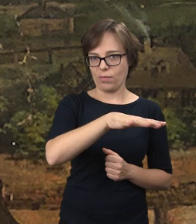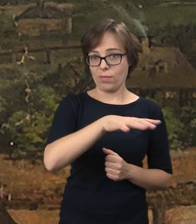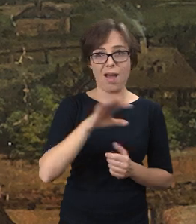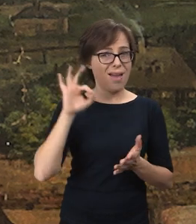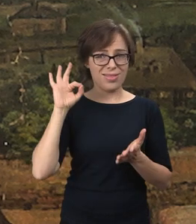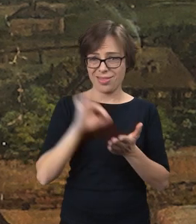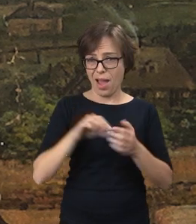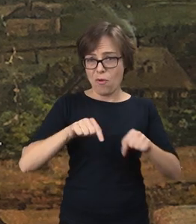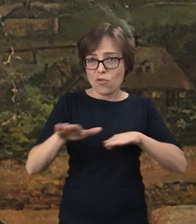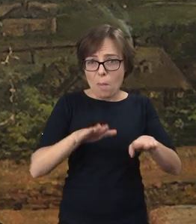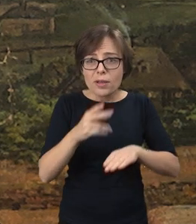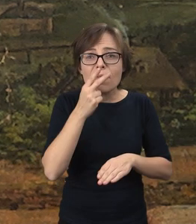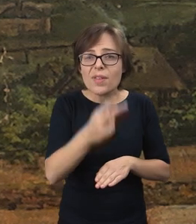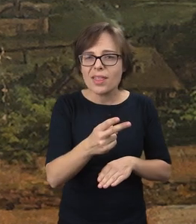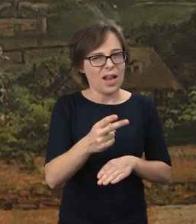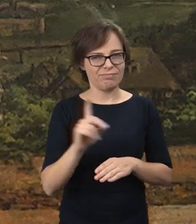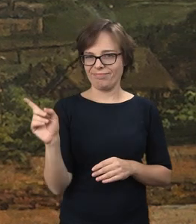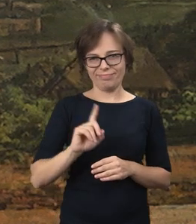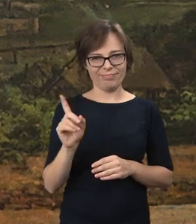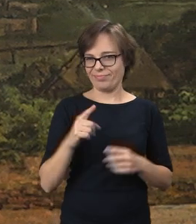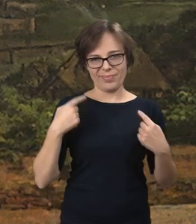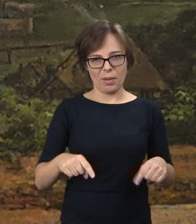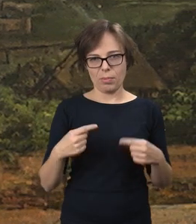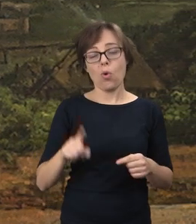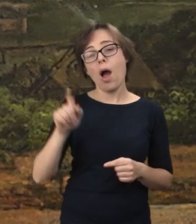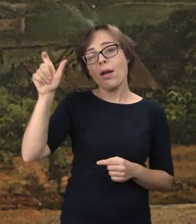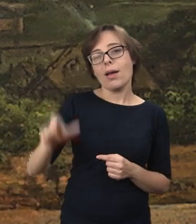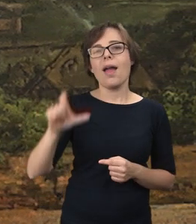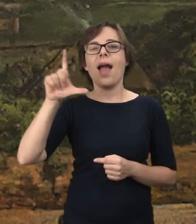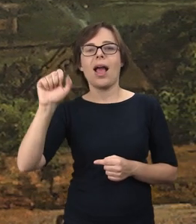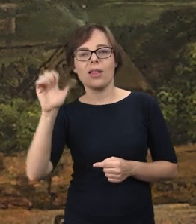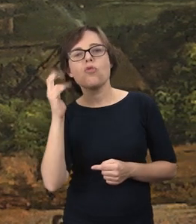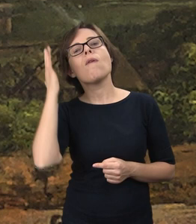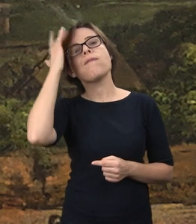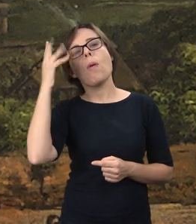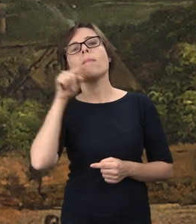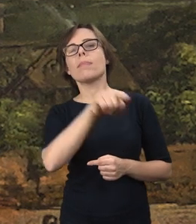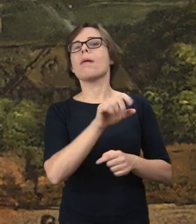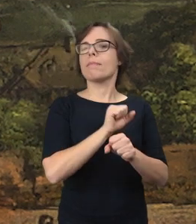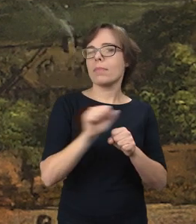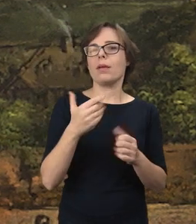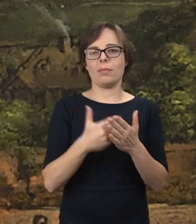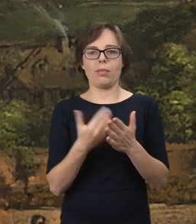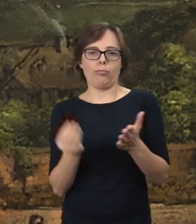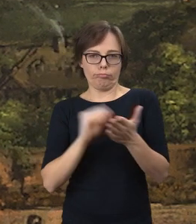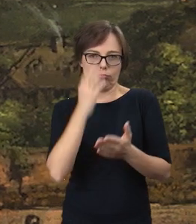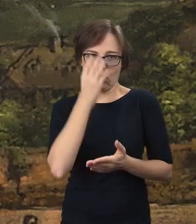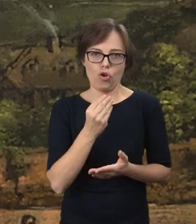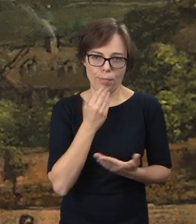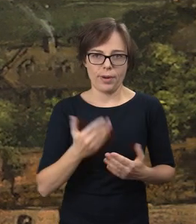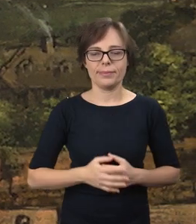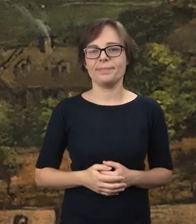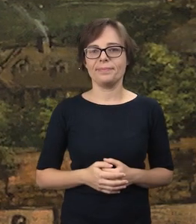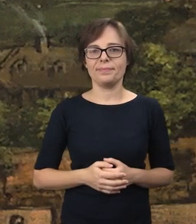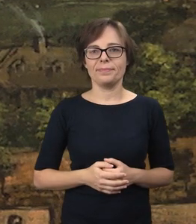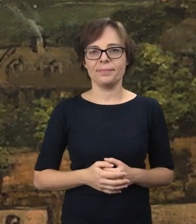z tego miejsca nie było widać, ale to sobie wyobraził Canaletto, że on tam jest i to po prostu narysował, czy